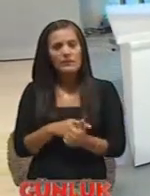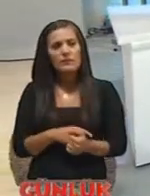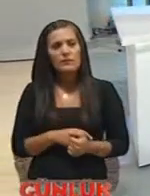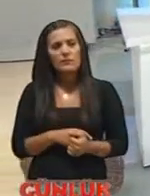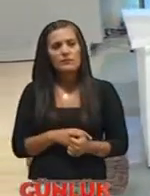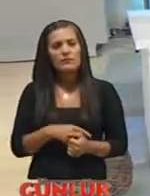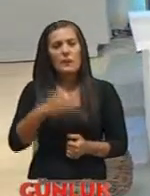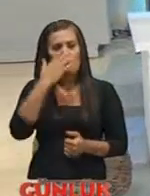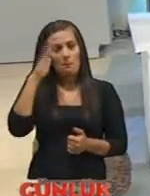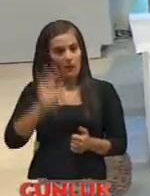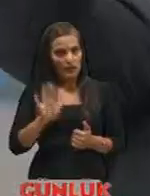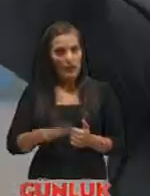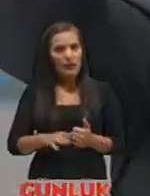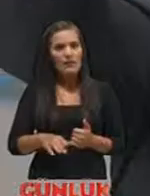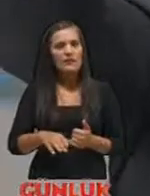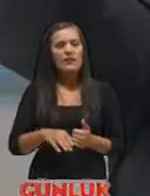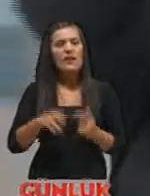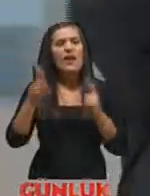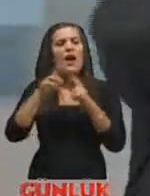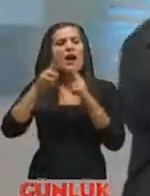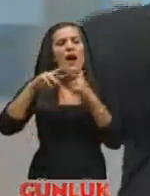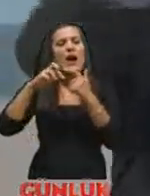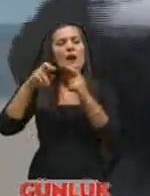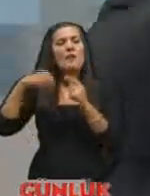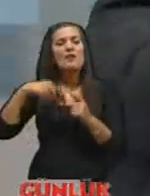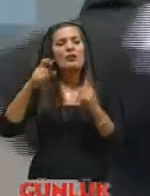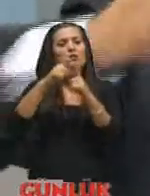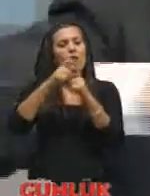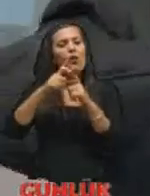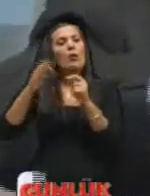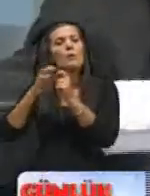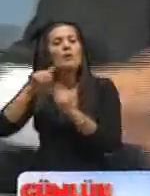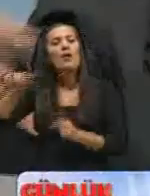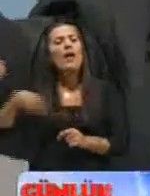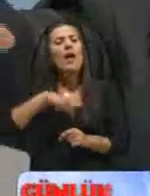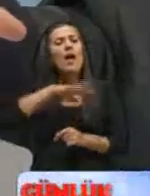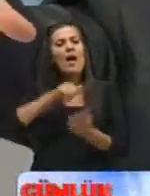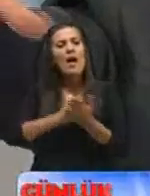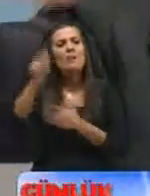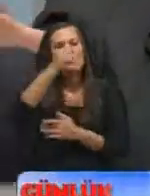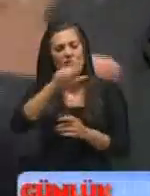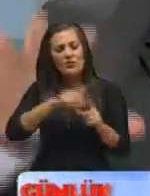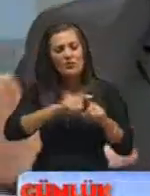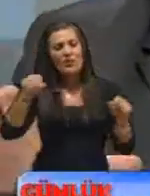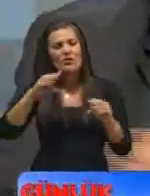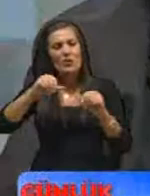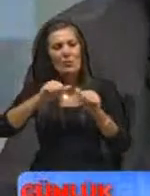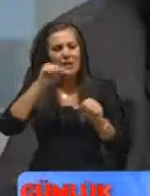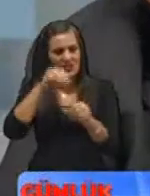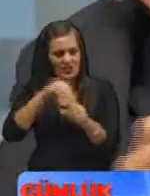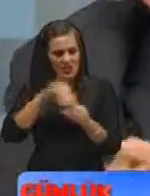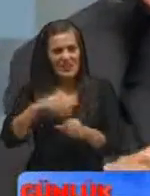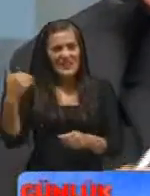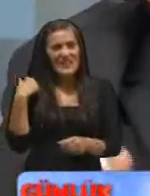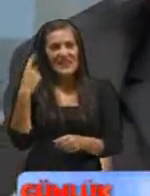şey yapılan beklenen Karpaz'a kadar doğudan batıya kuzeyden güne bütün KKTC topraklar içerisinde